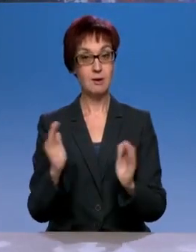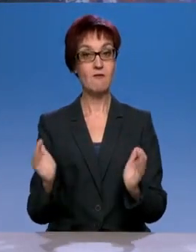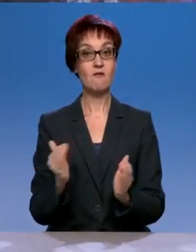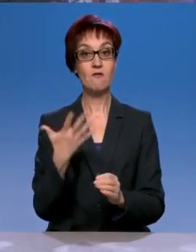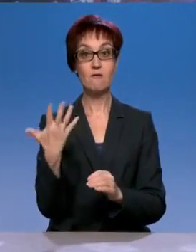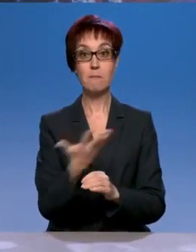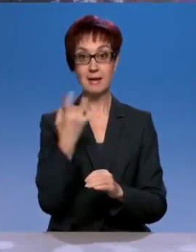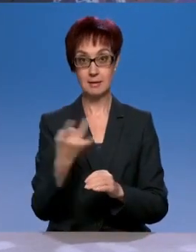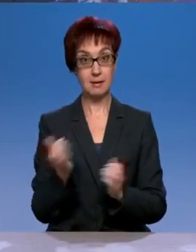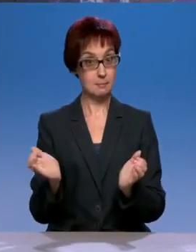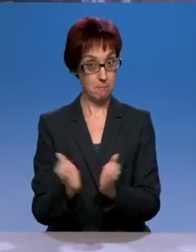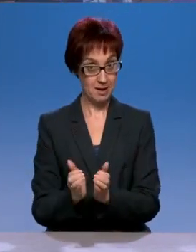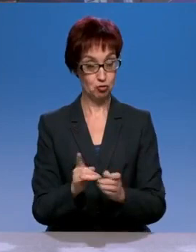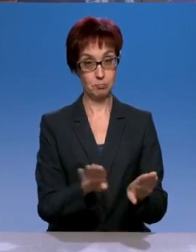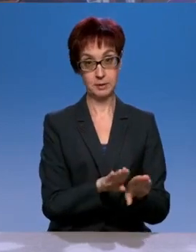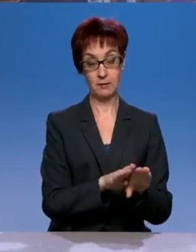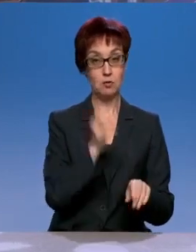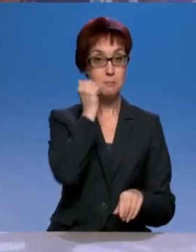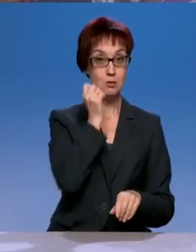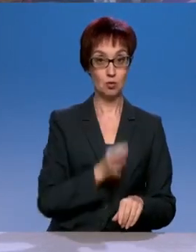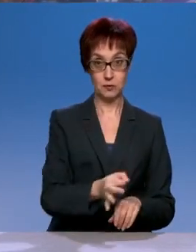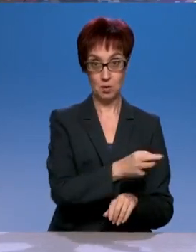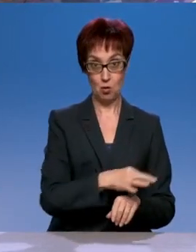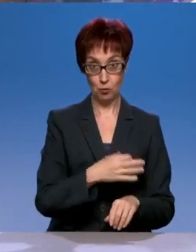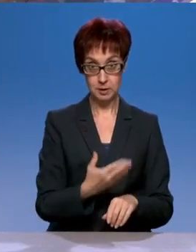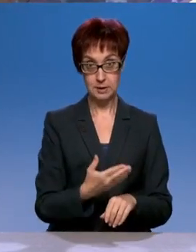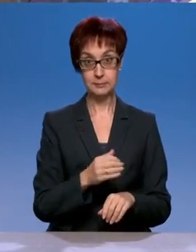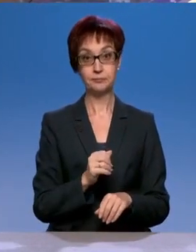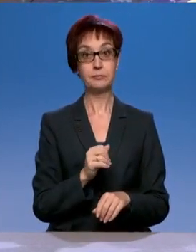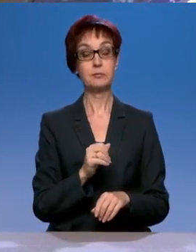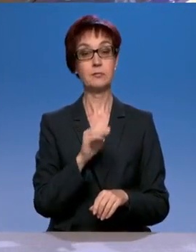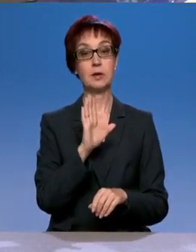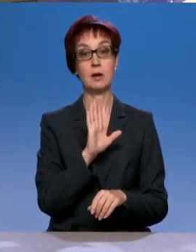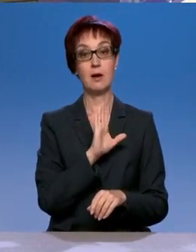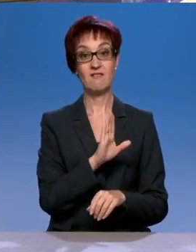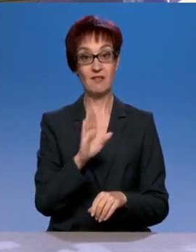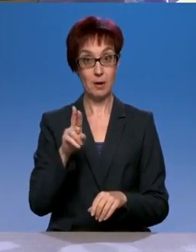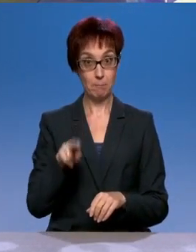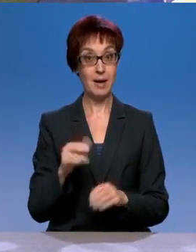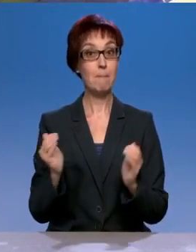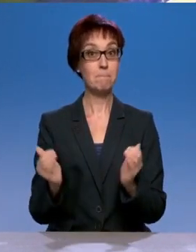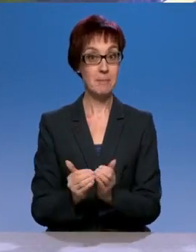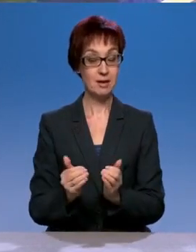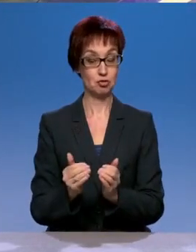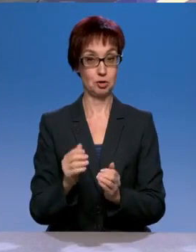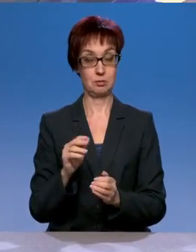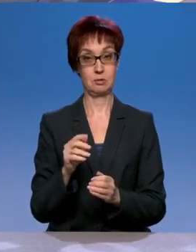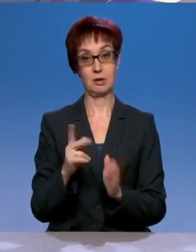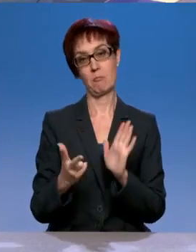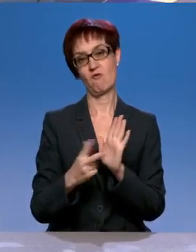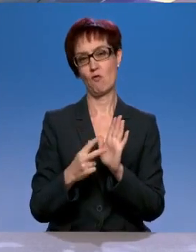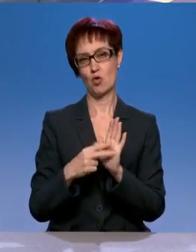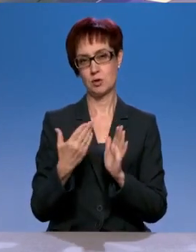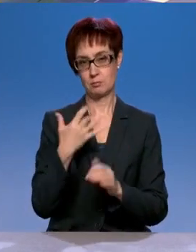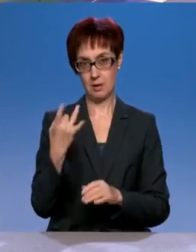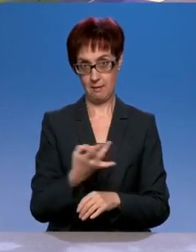валовый региональный продукт еще там раз в восемь меньше, чем Московская область. А, соответственно, поступление в бюджет в дорожный фонд значительно